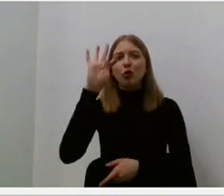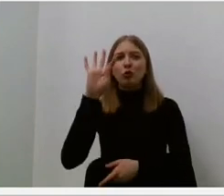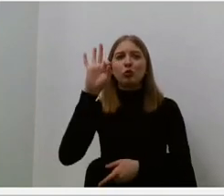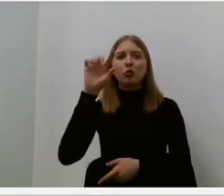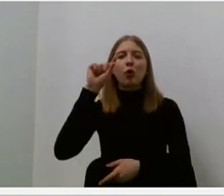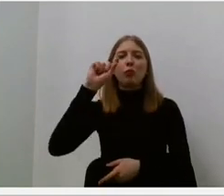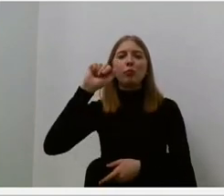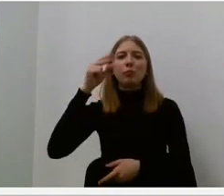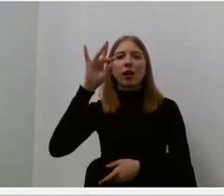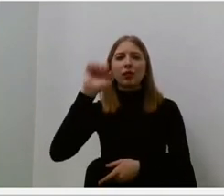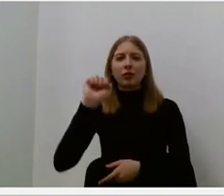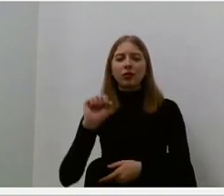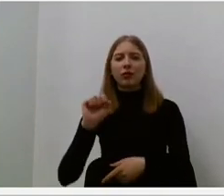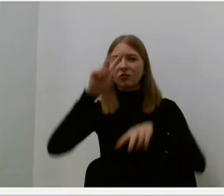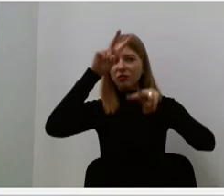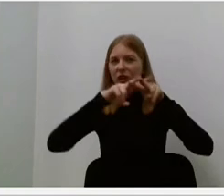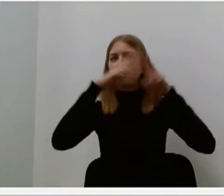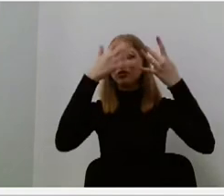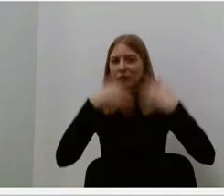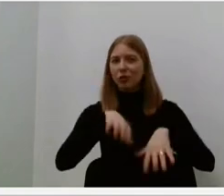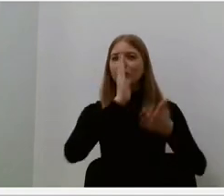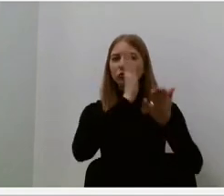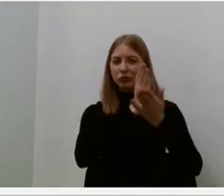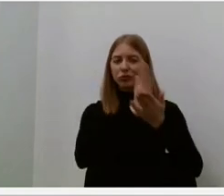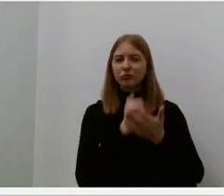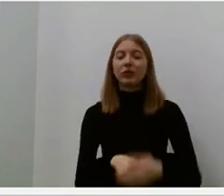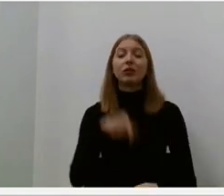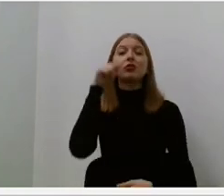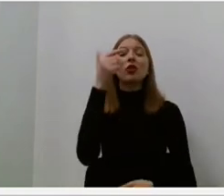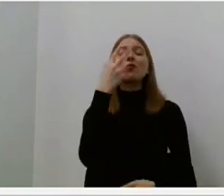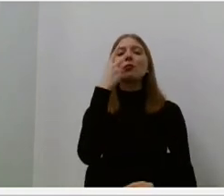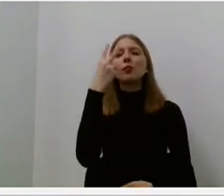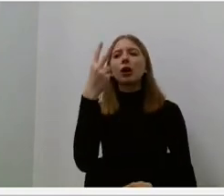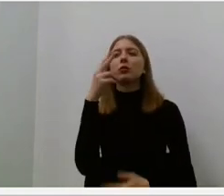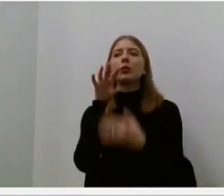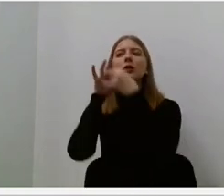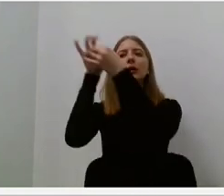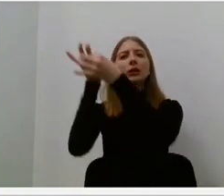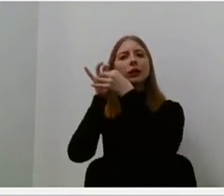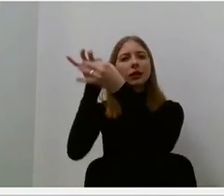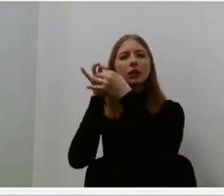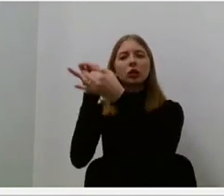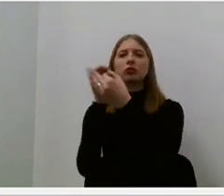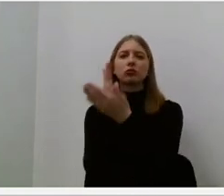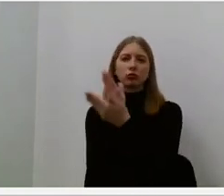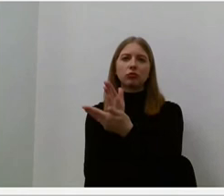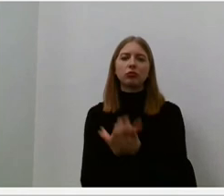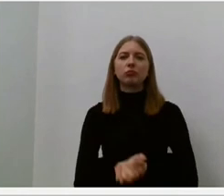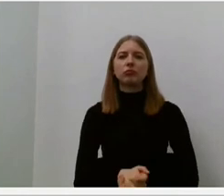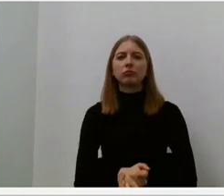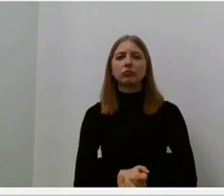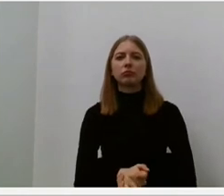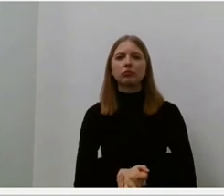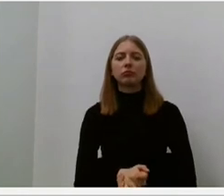Tai yra gilusis ryšys, tas ryšys per nuotolį, atstumas per nuotolį arba šventasis